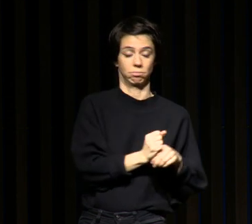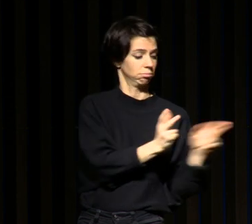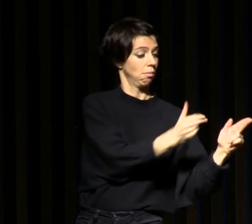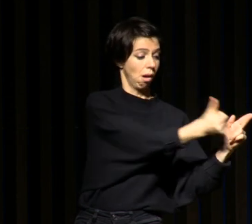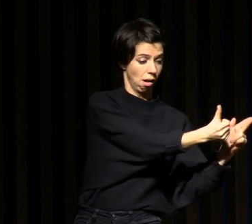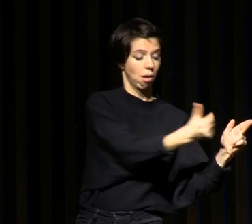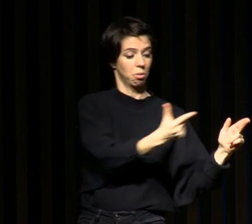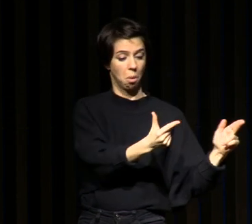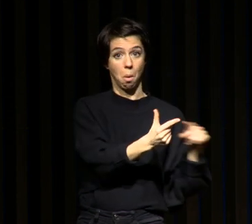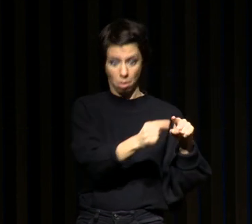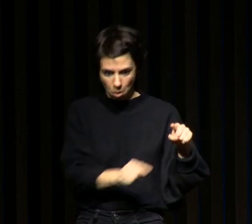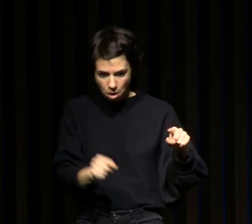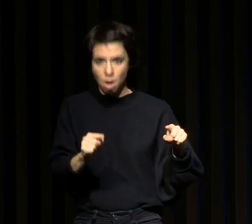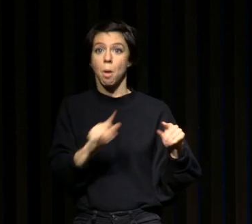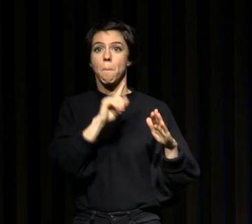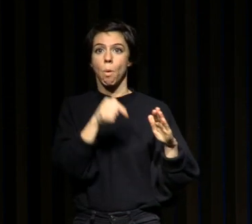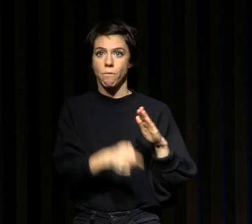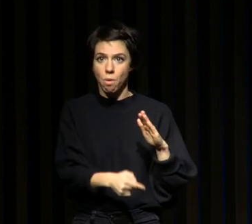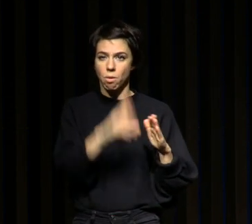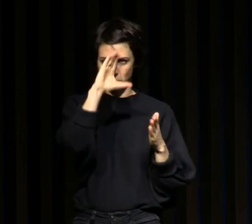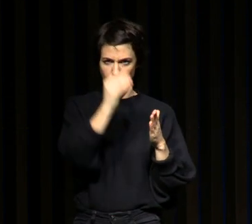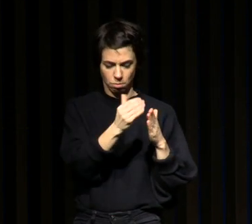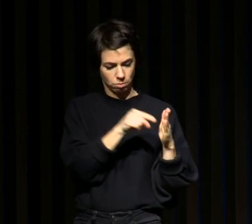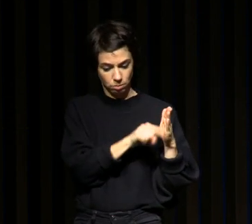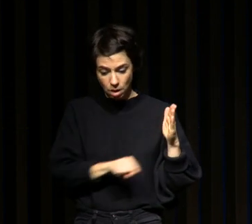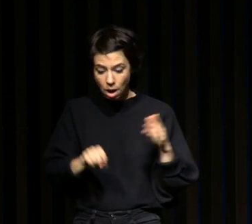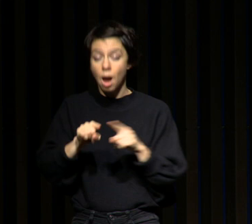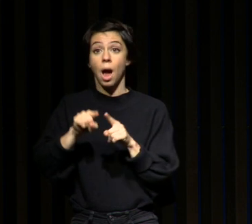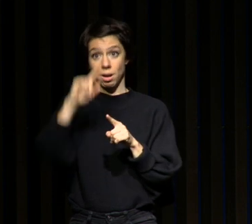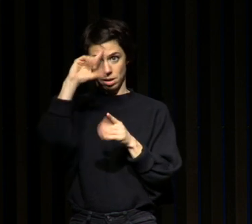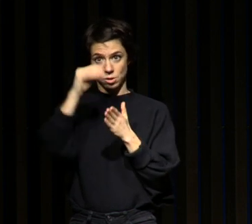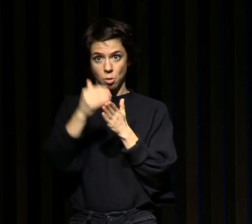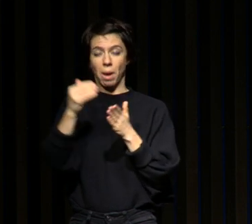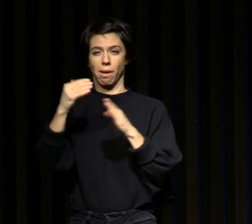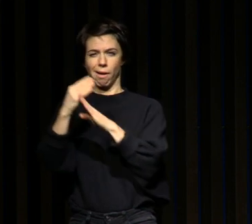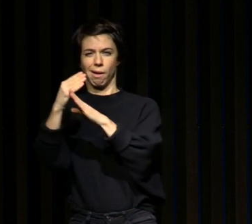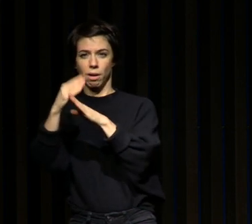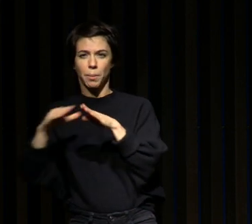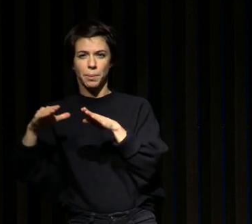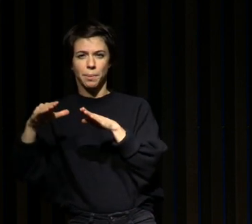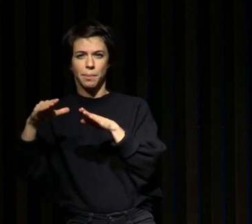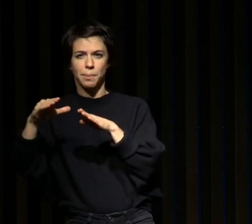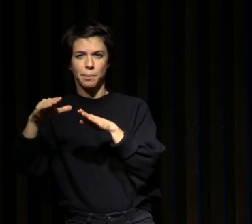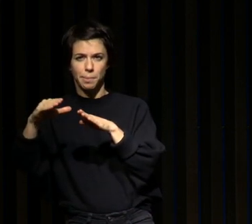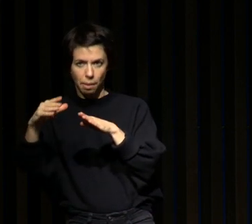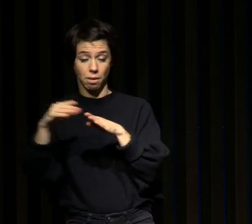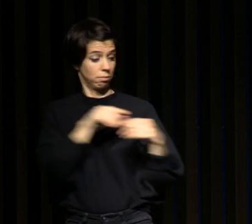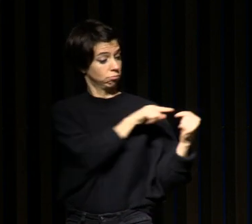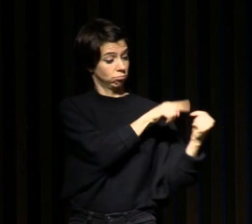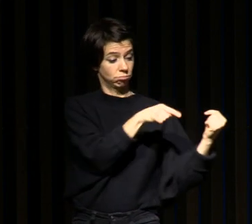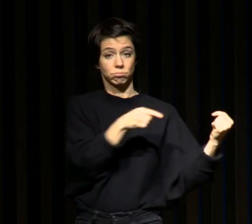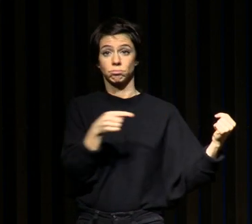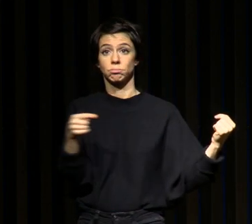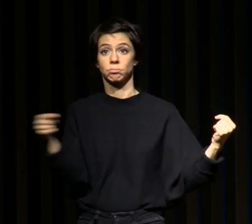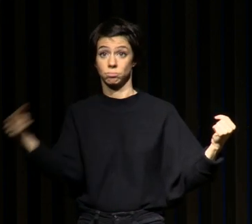le sommeil lent profond, qui est le sommeil en de l'honte, et puis le sommeil paradoxal, qui sont les petites barres noires. Donc, en fait, une nuit, ça se décompose